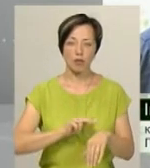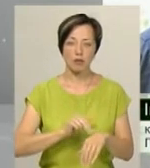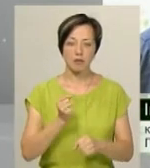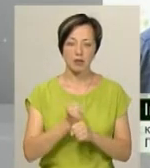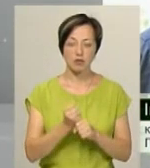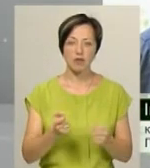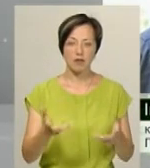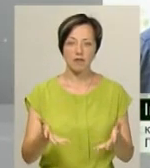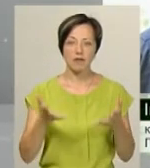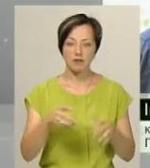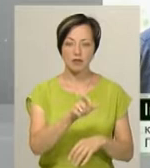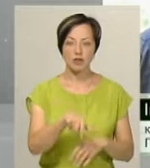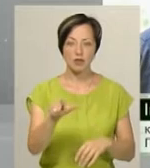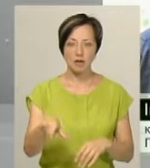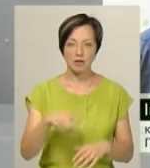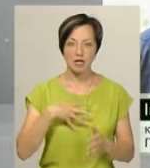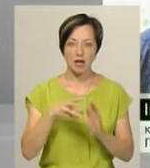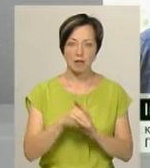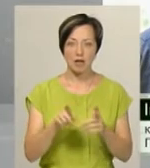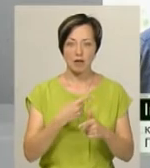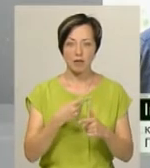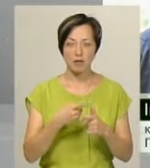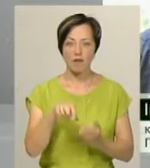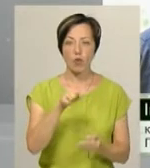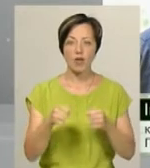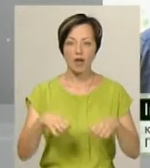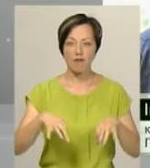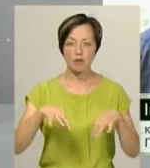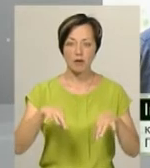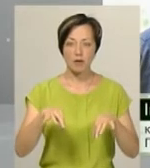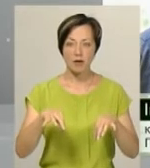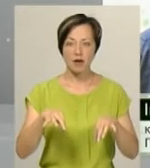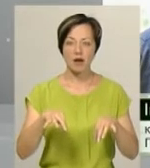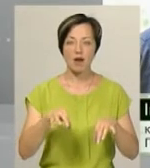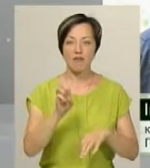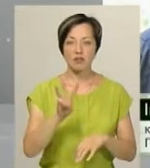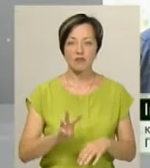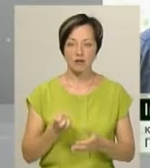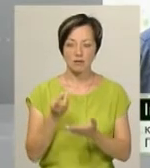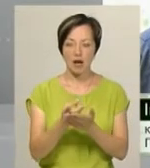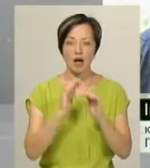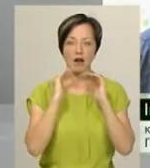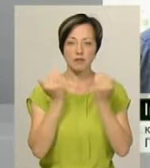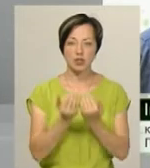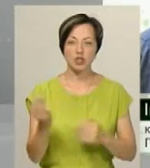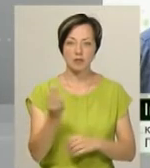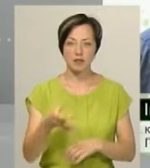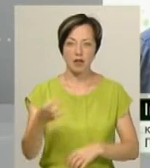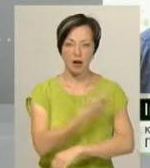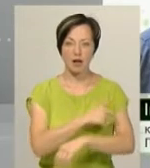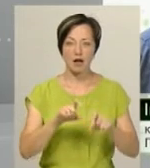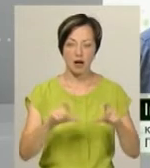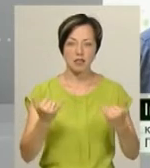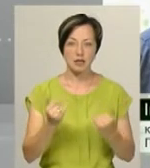над встановленням усіх загиблих. Водій автомобіля «Гольф» доставлений до реанімаційного відділення Шепетівської райлікарні.